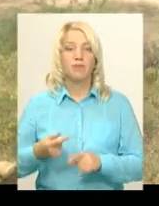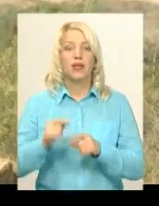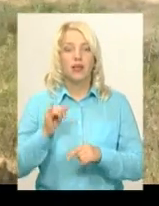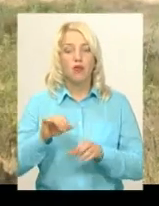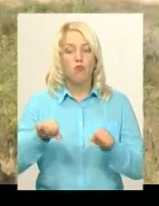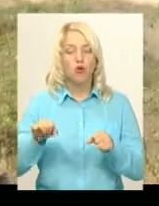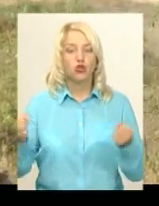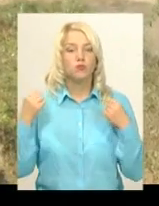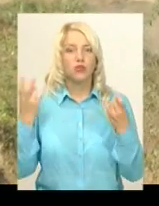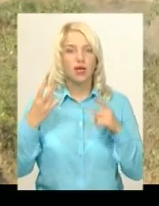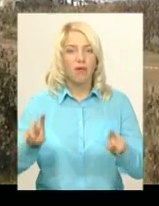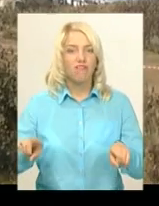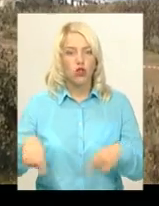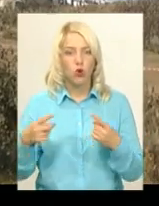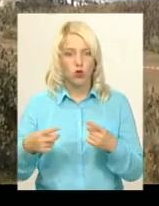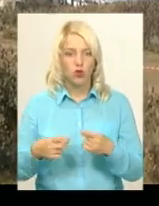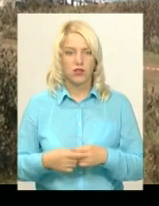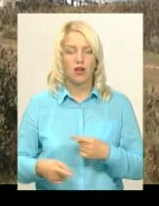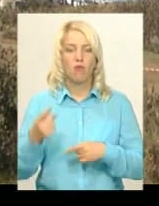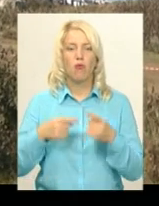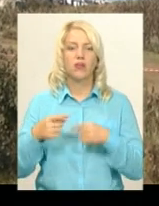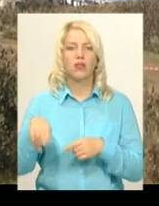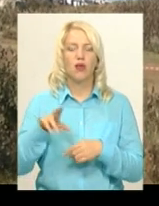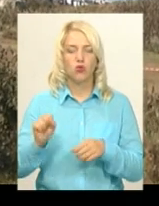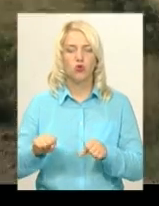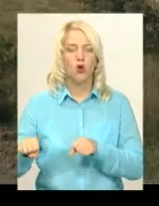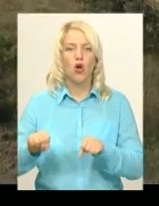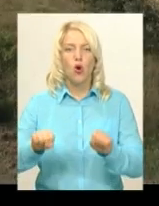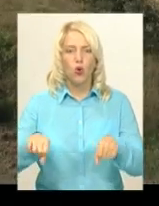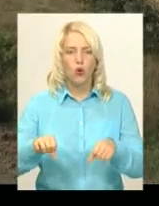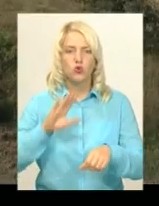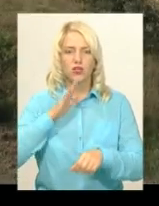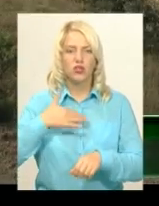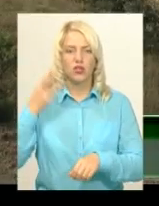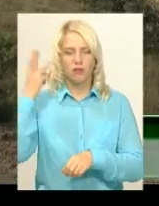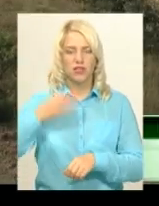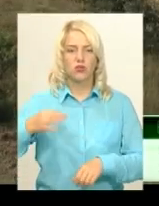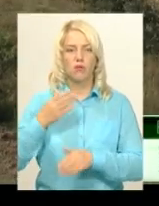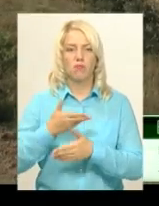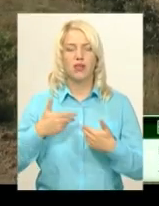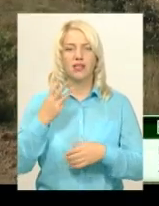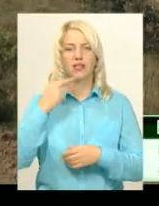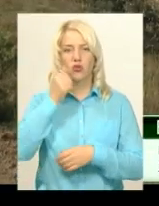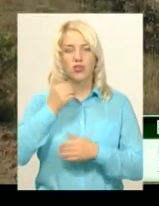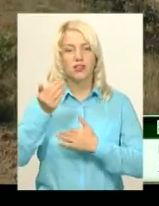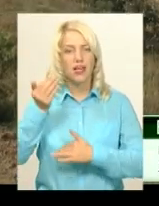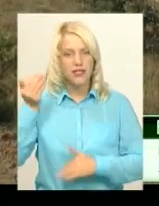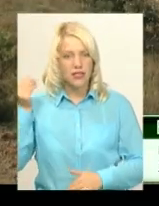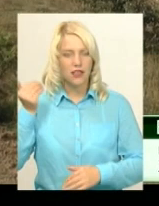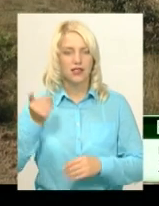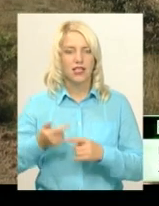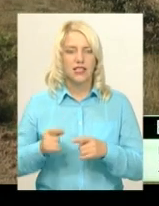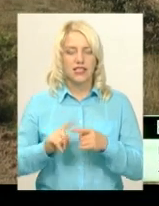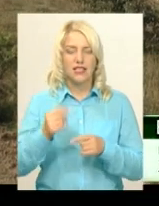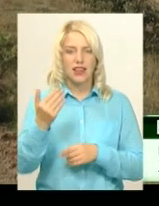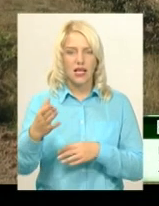мотоспорт треба відроджувати. Повертаємо мотокроси в нашу Хмельницьку область. Ми три роки назад з ними